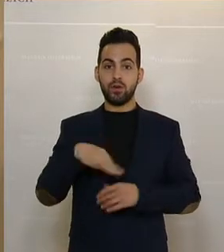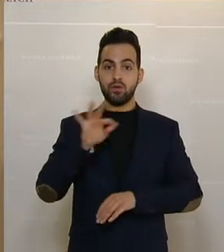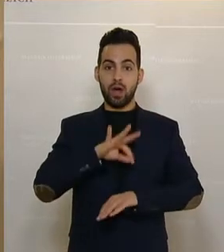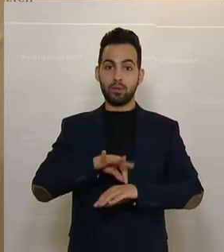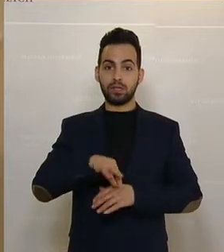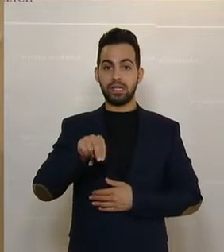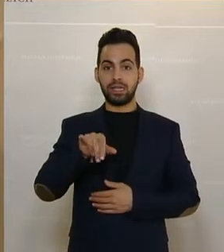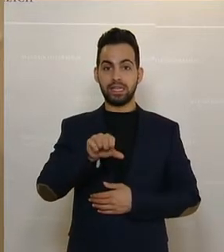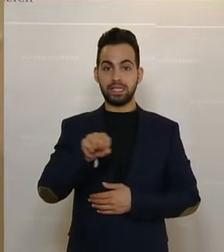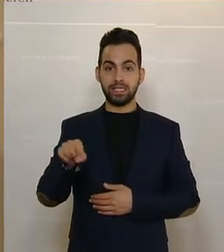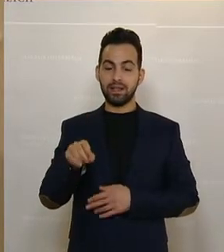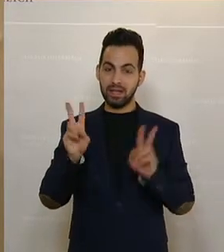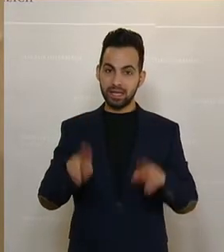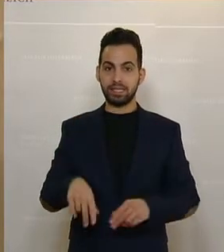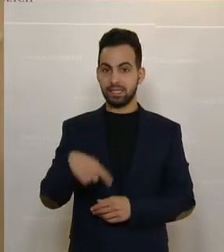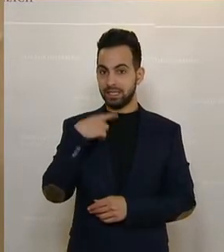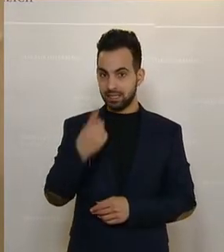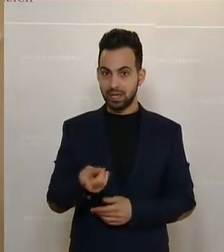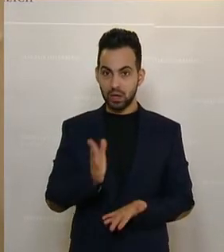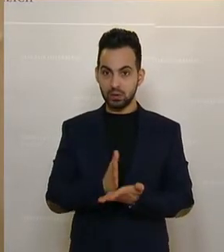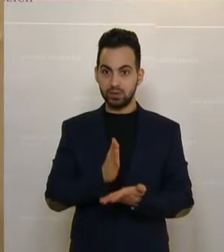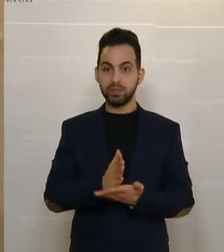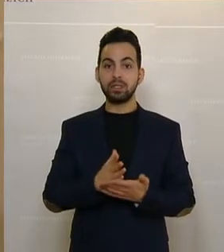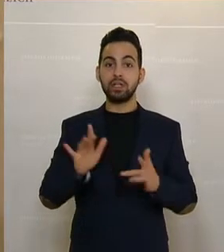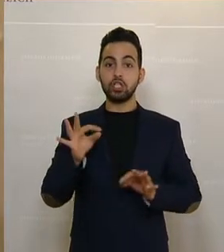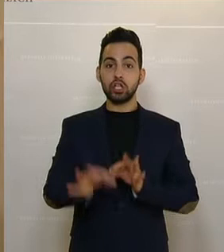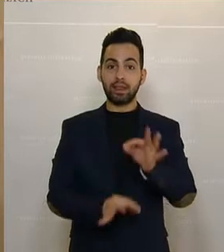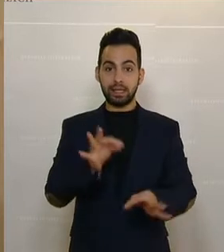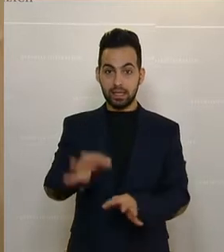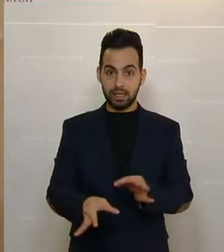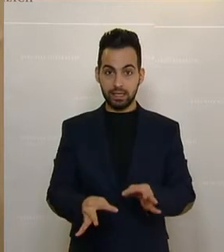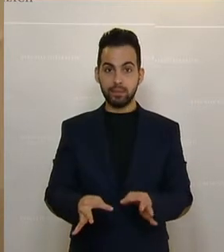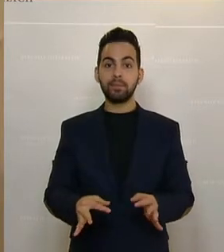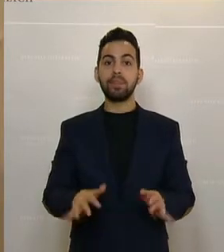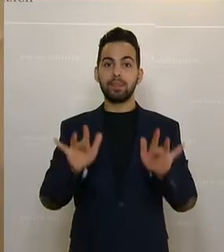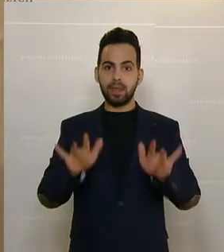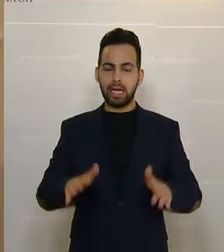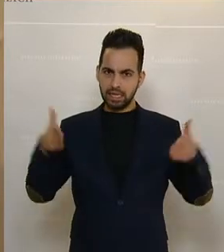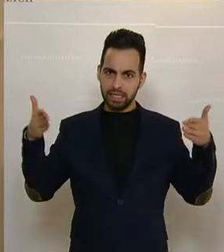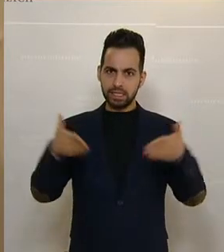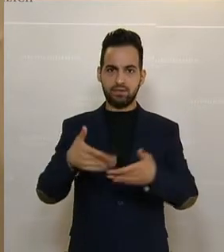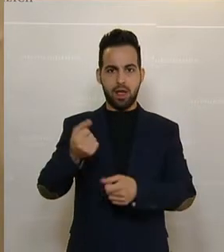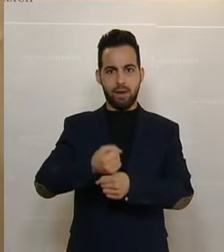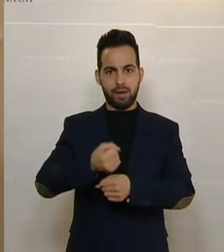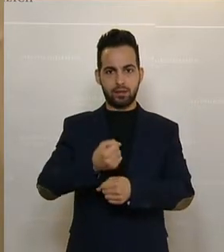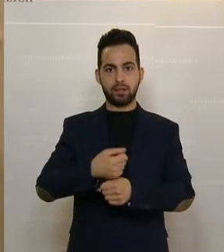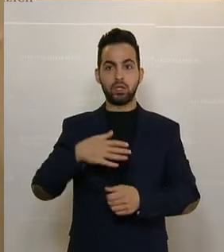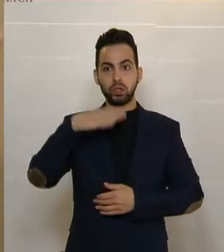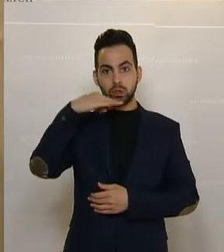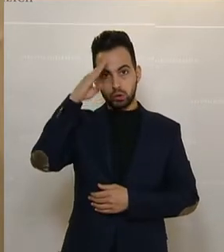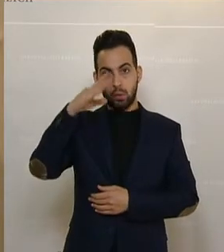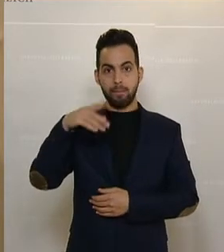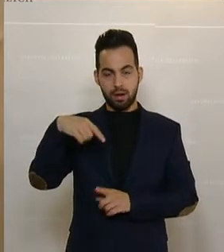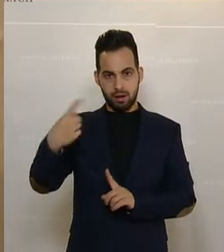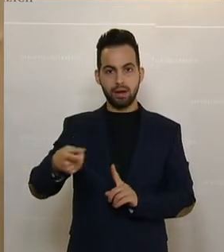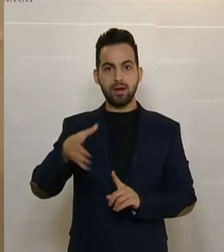Abgeordnete Nies hat das genau richtig gesagt, dass hier an der Strategie extrem intensiv gearbeitet wird. Wir werden im Sommer ja einen